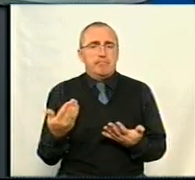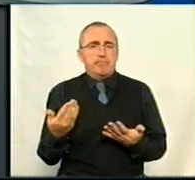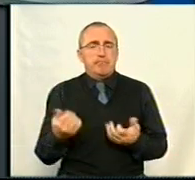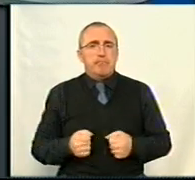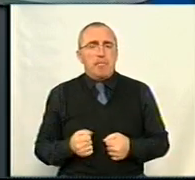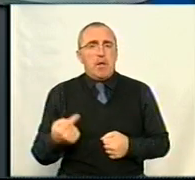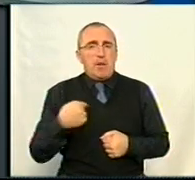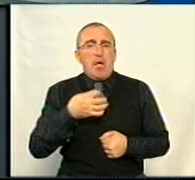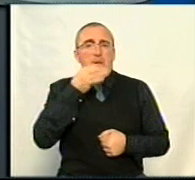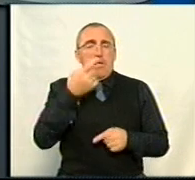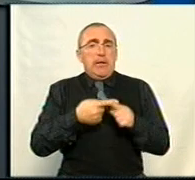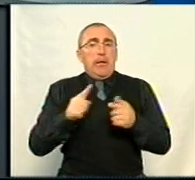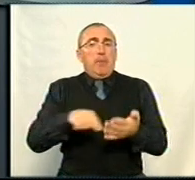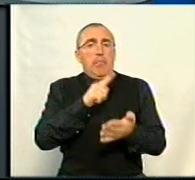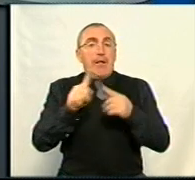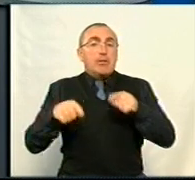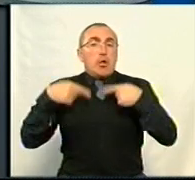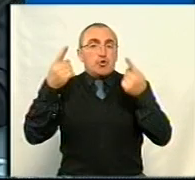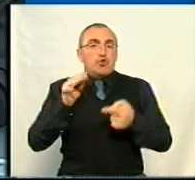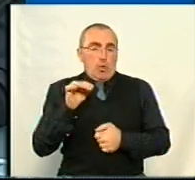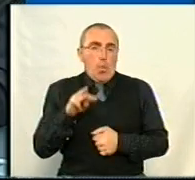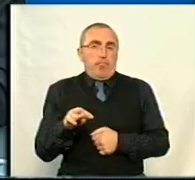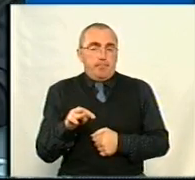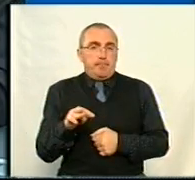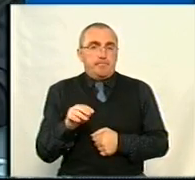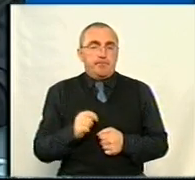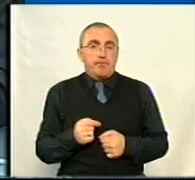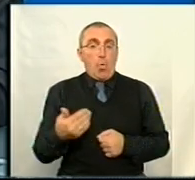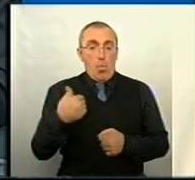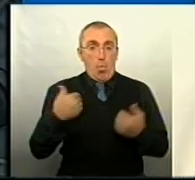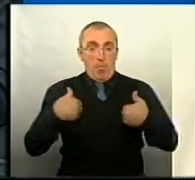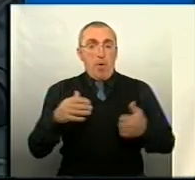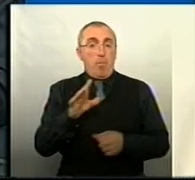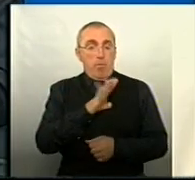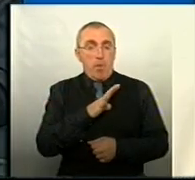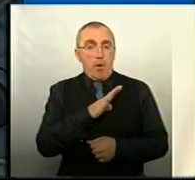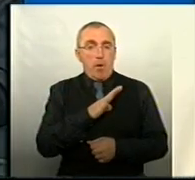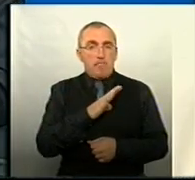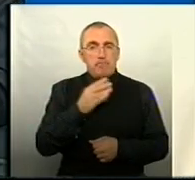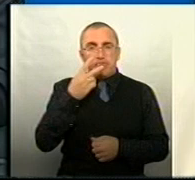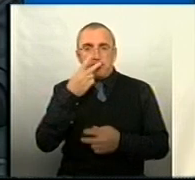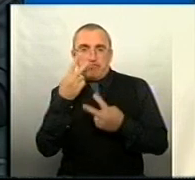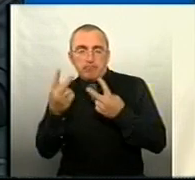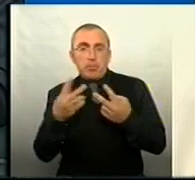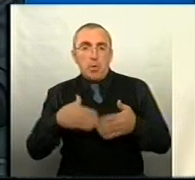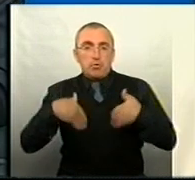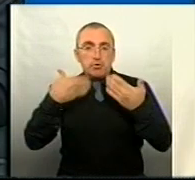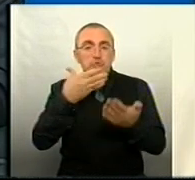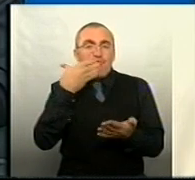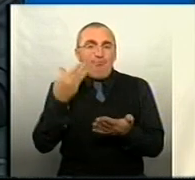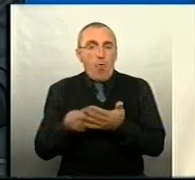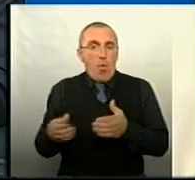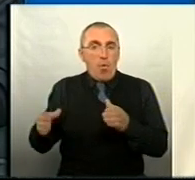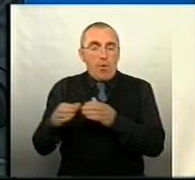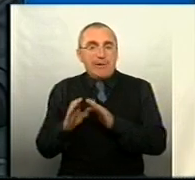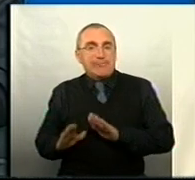Я відповім на це питання наступним чином. У мене була така опція запропонувати своїх